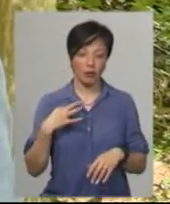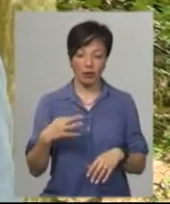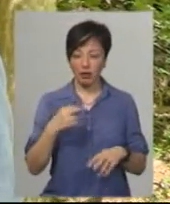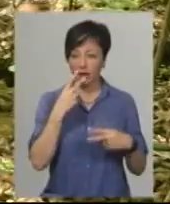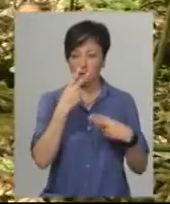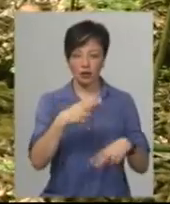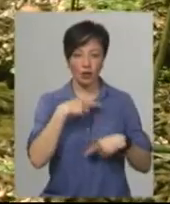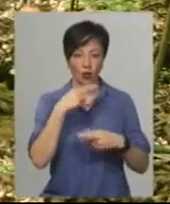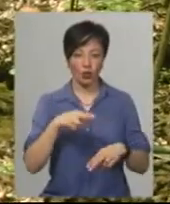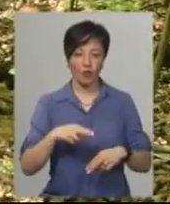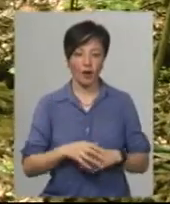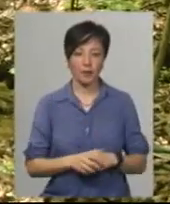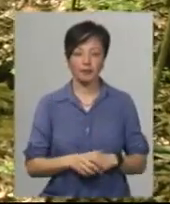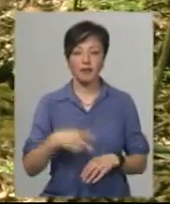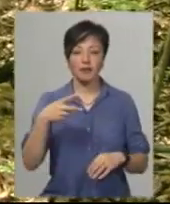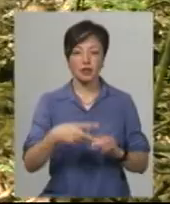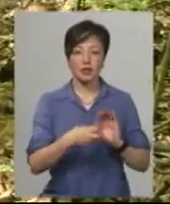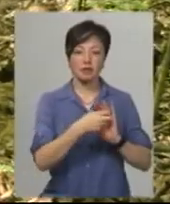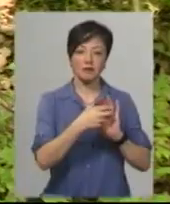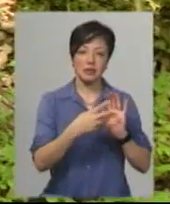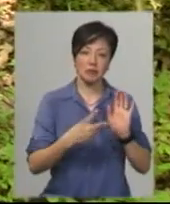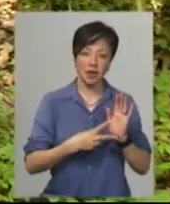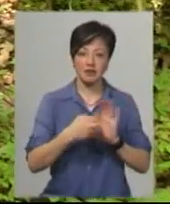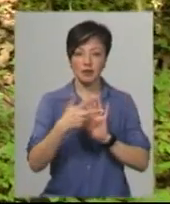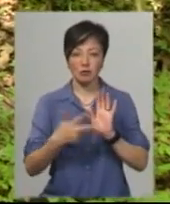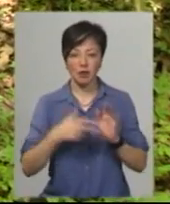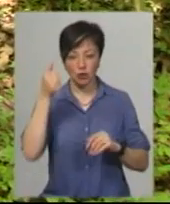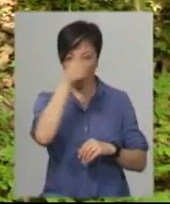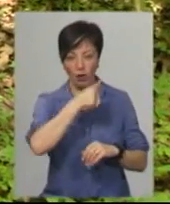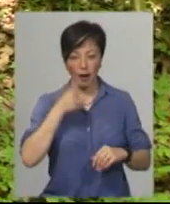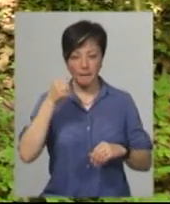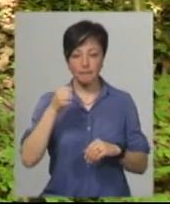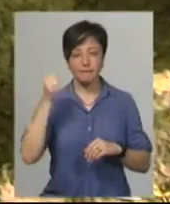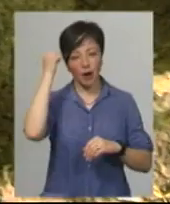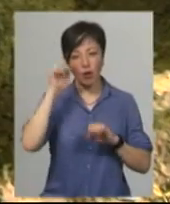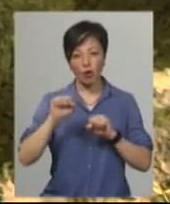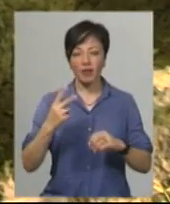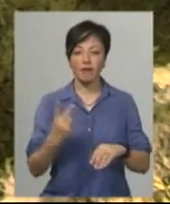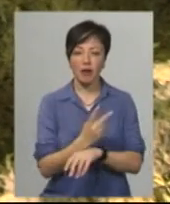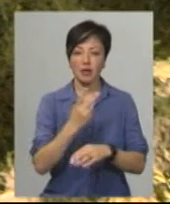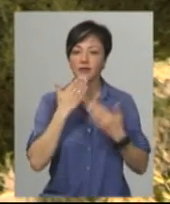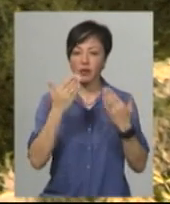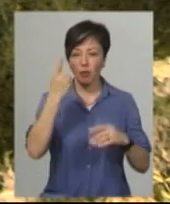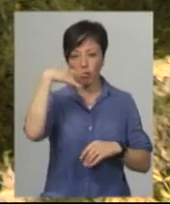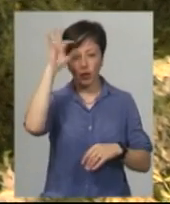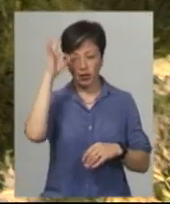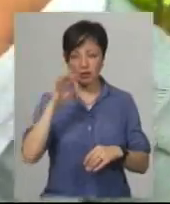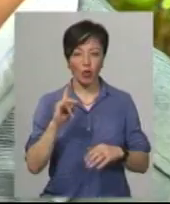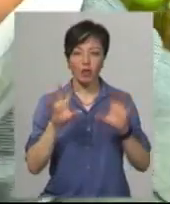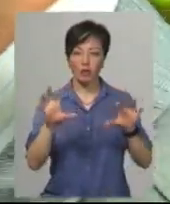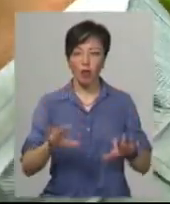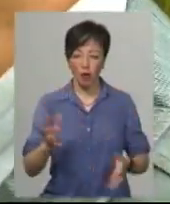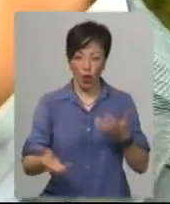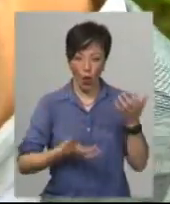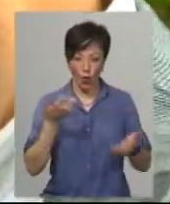такі речі уваги. У 2017-2018 роках пам'ятокохоронці двічі зверталися до поліції з повідомленням про незаконні